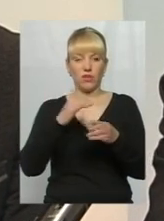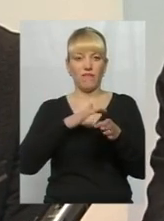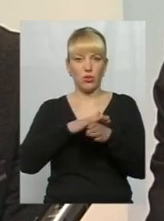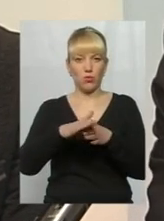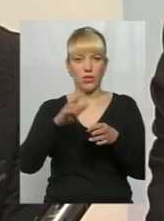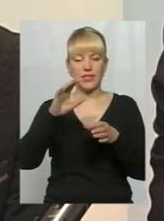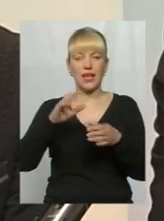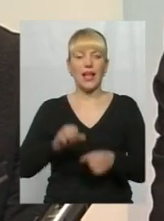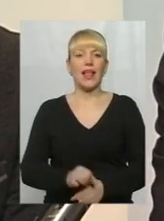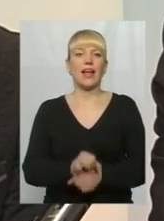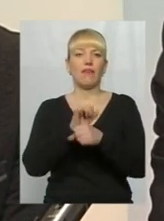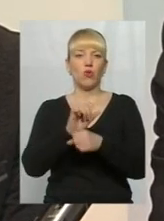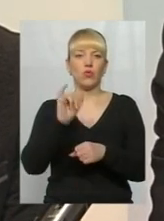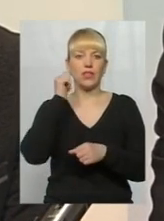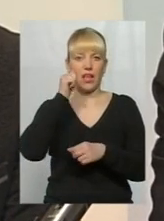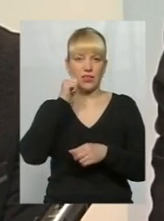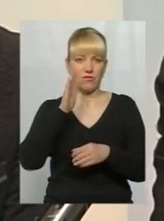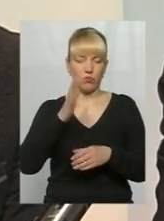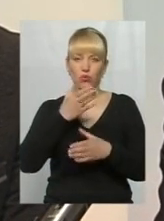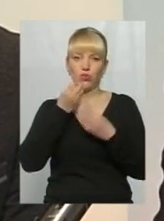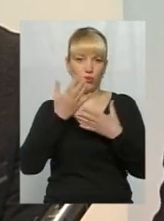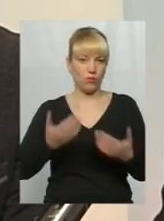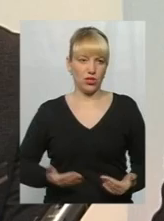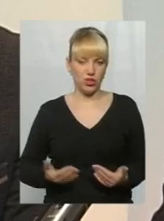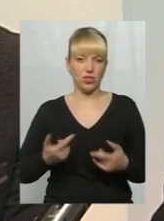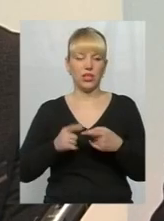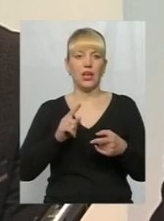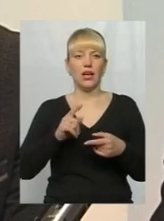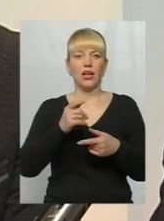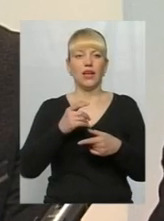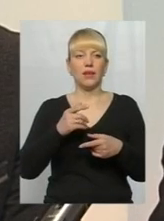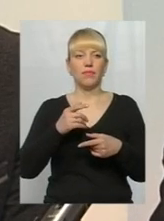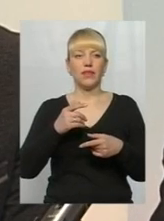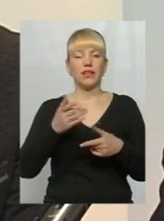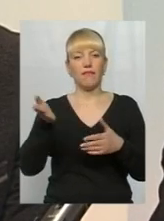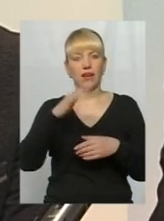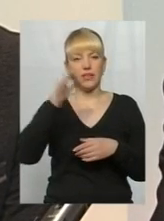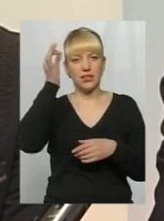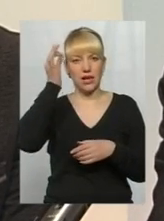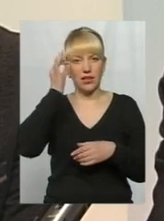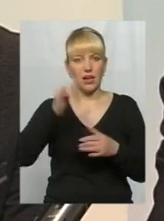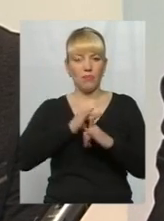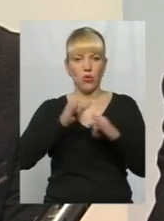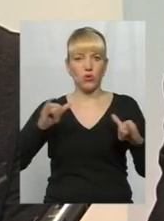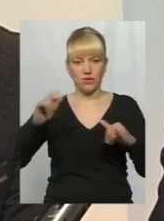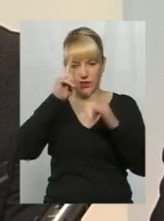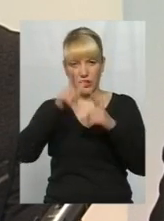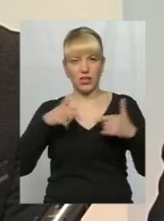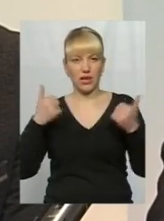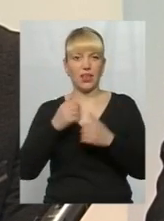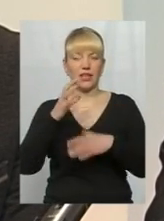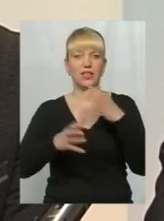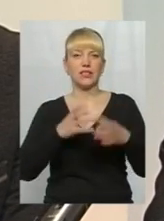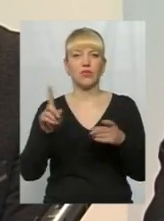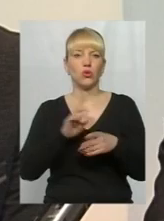скажімо, а завтра в нам вже буде дуже добре жити. Зрештою, давайте згадаємо розвинуті країни світу, які не